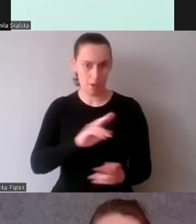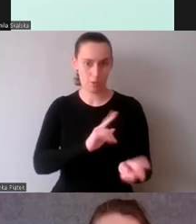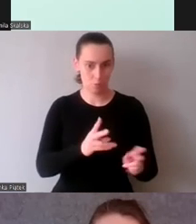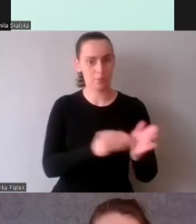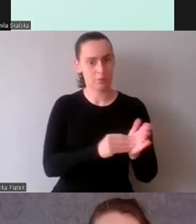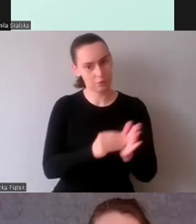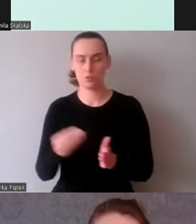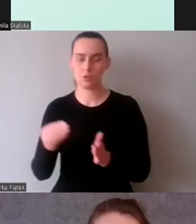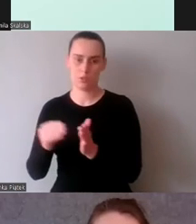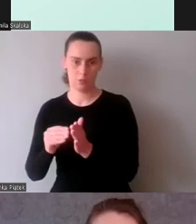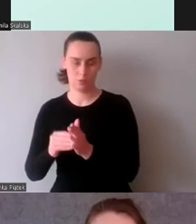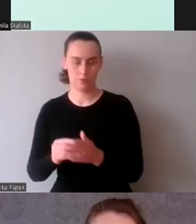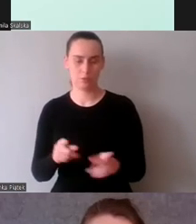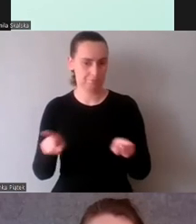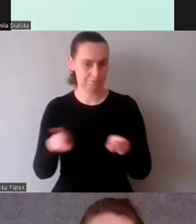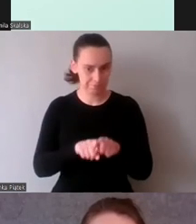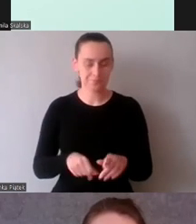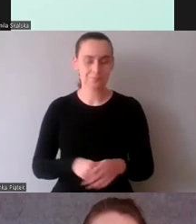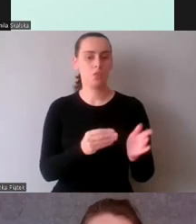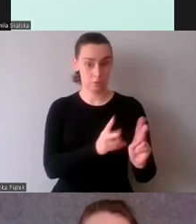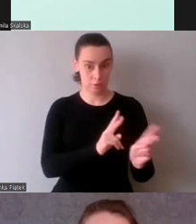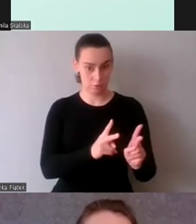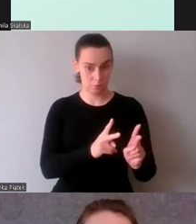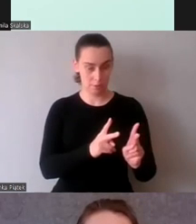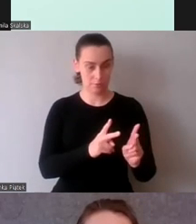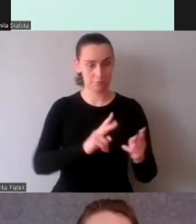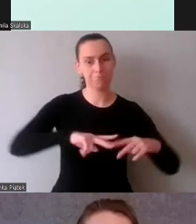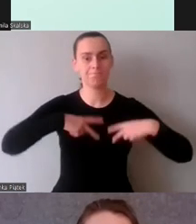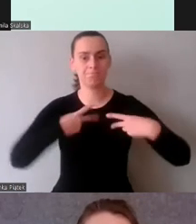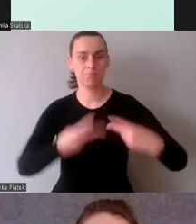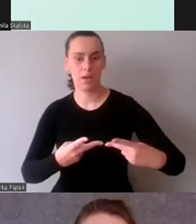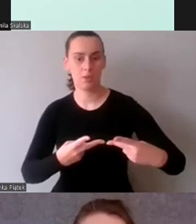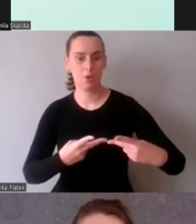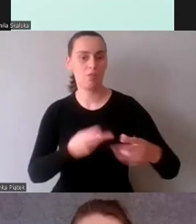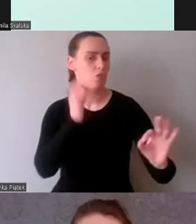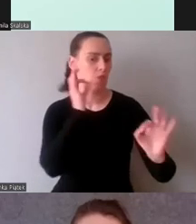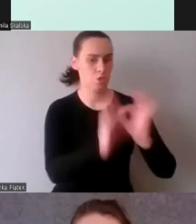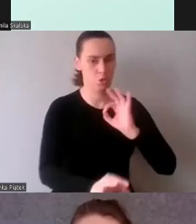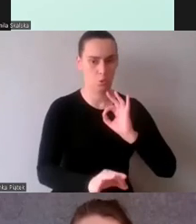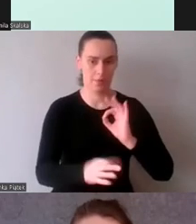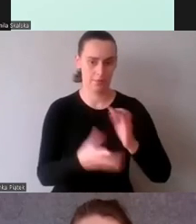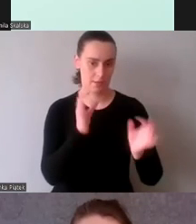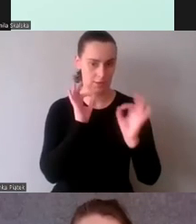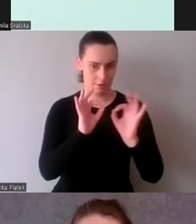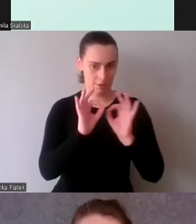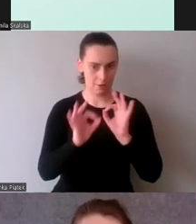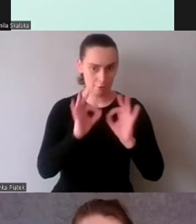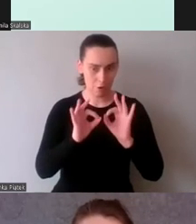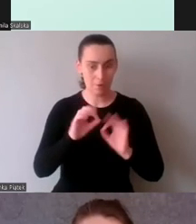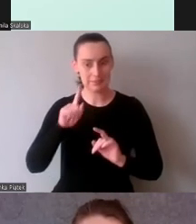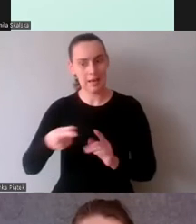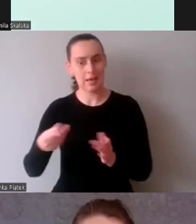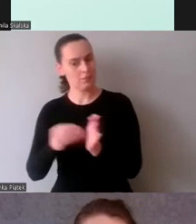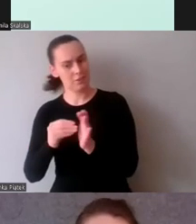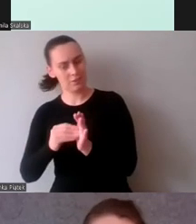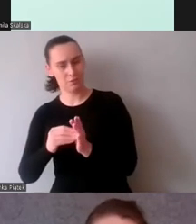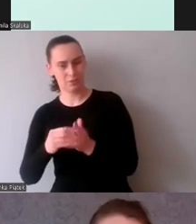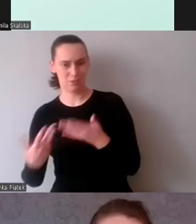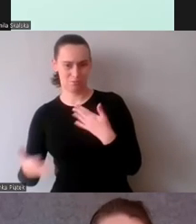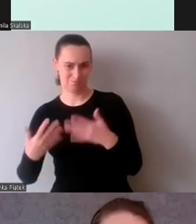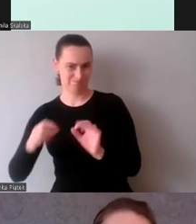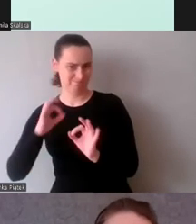Widzieliśmy również, że doświadczenie tłumacze przekazują ich dokładniej niż niedoświadczenie. To również było istotne tylko częściowo,